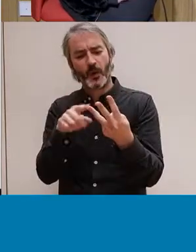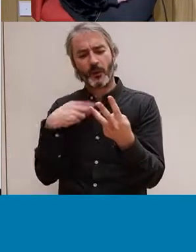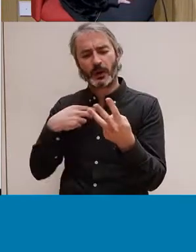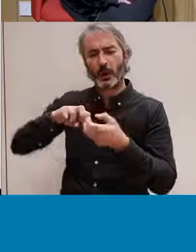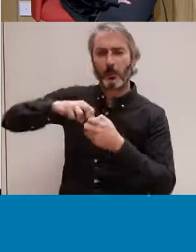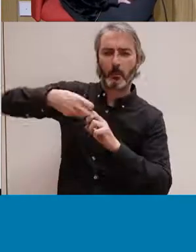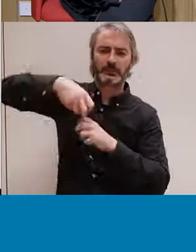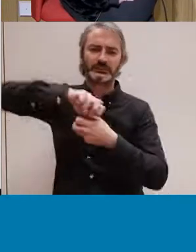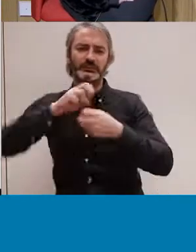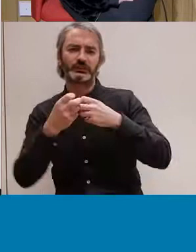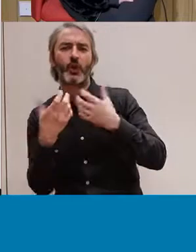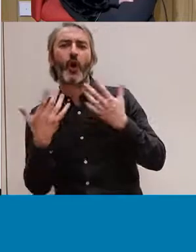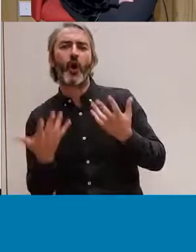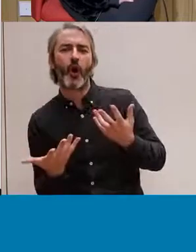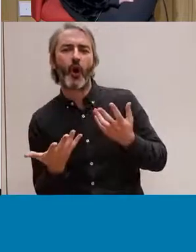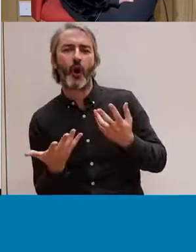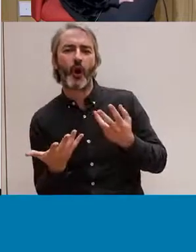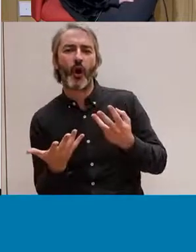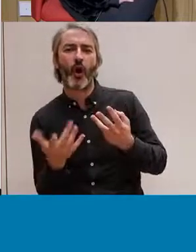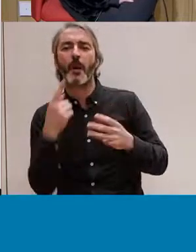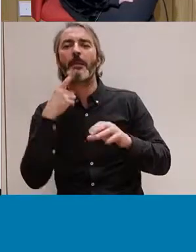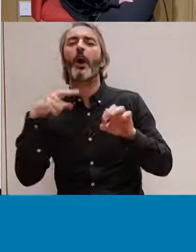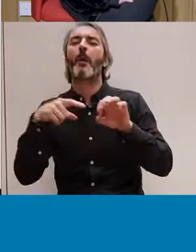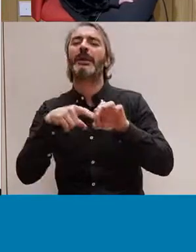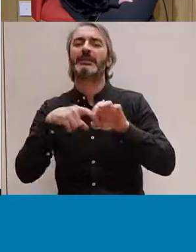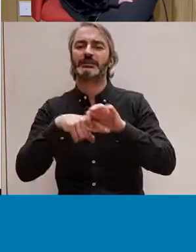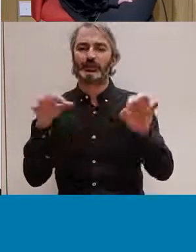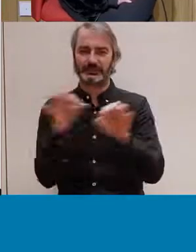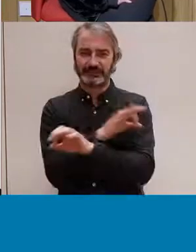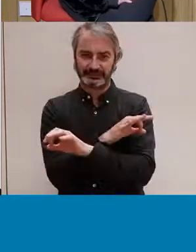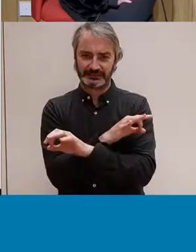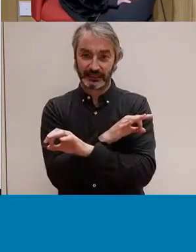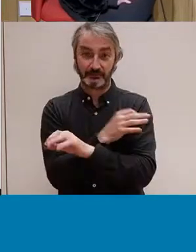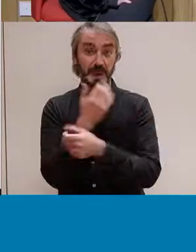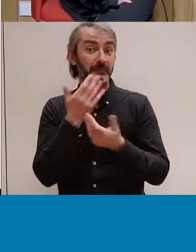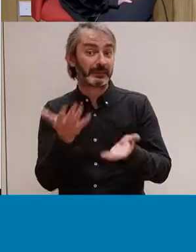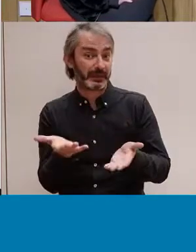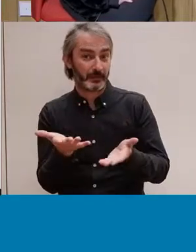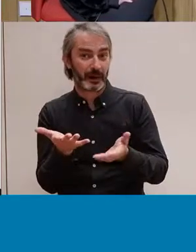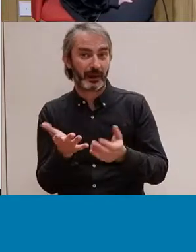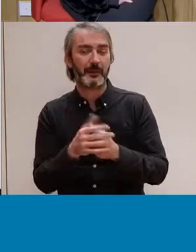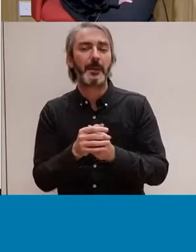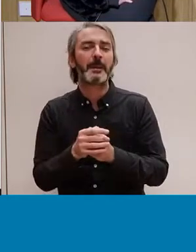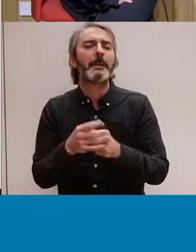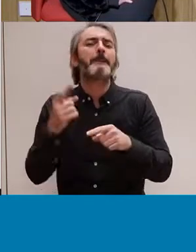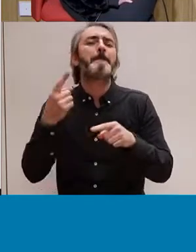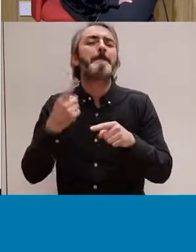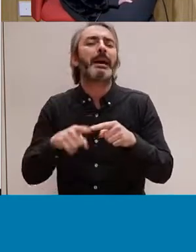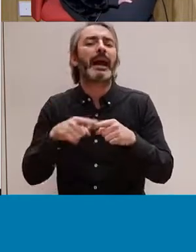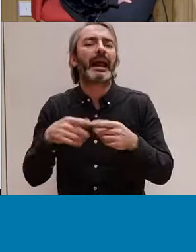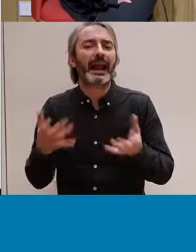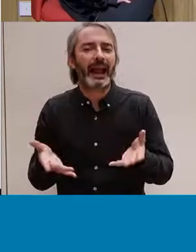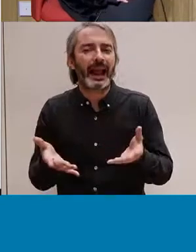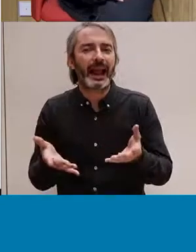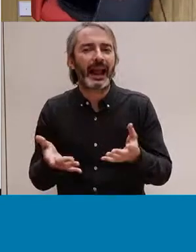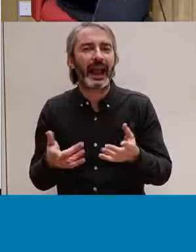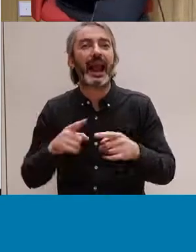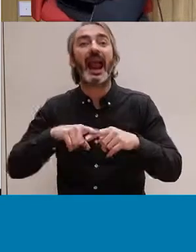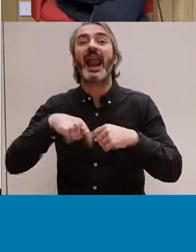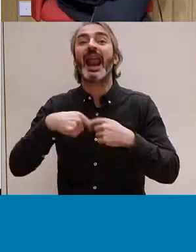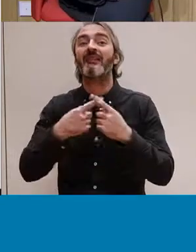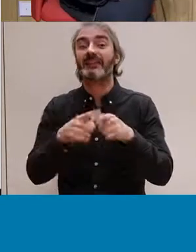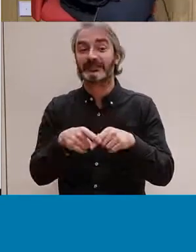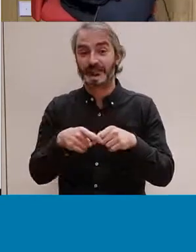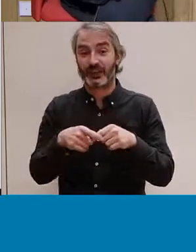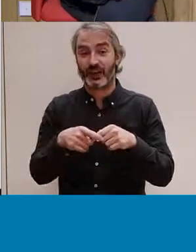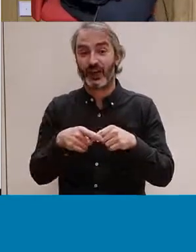pots fer i saps que no pots fer penetració. Aquest és un exemple. llavors, el per què surt la reflexió de la